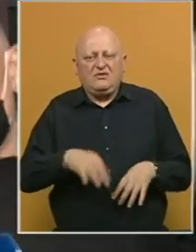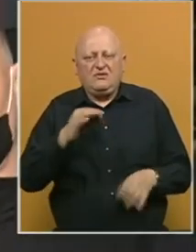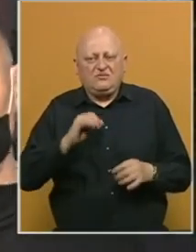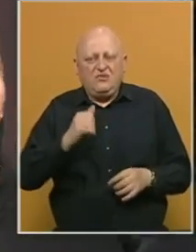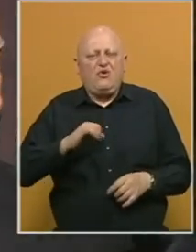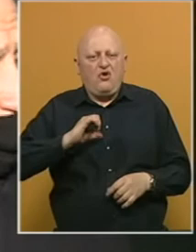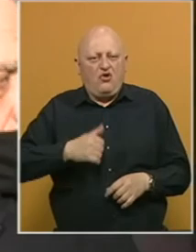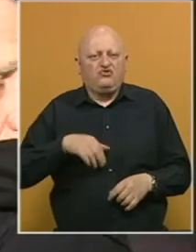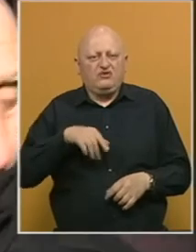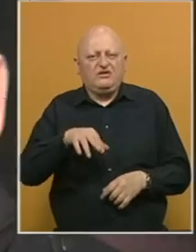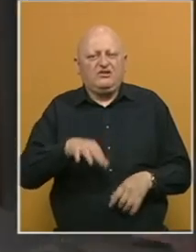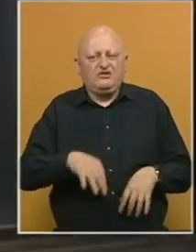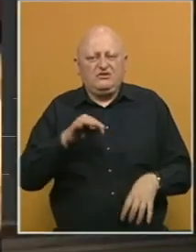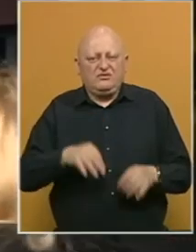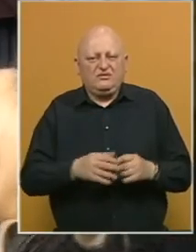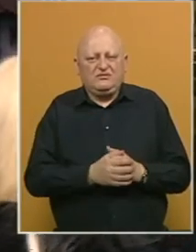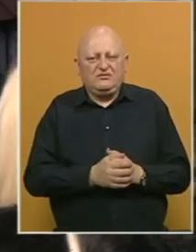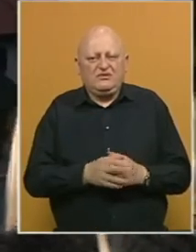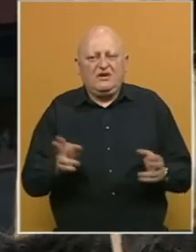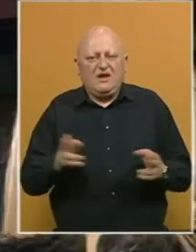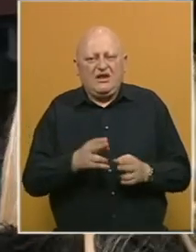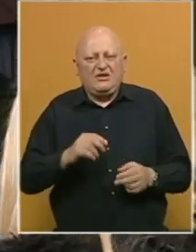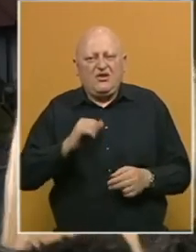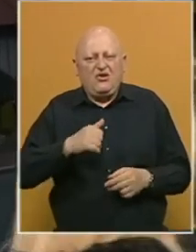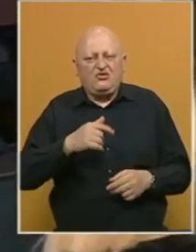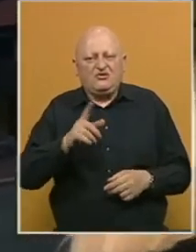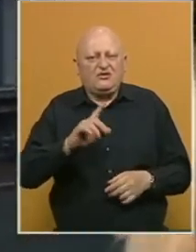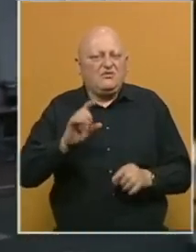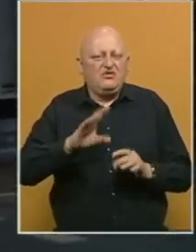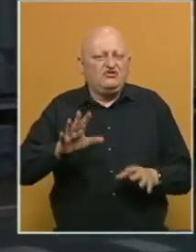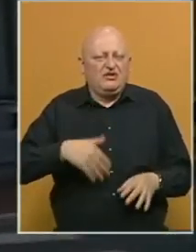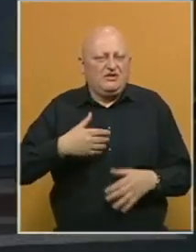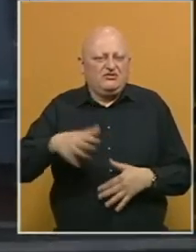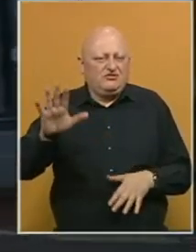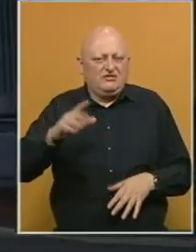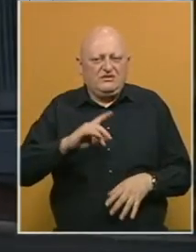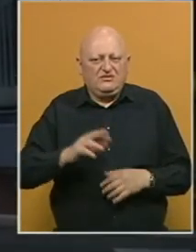na izbor? Hoćemo, hoćemo. Samo kratko da nam kažete hoćete li izaći na izbore?